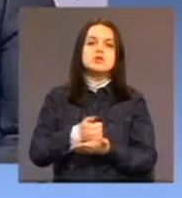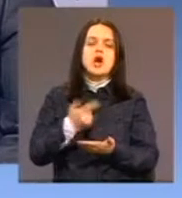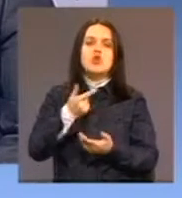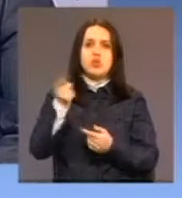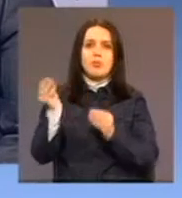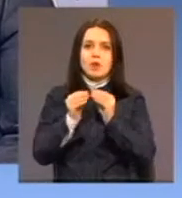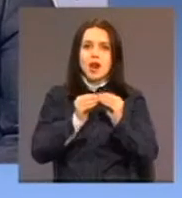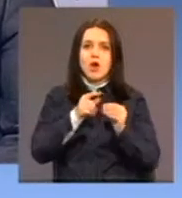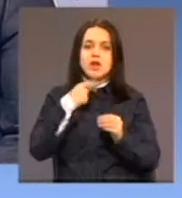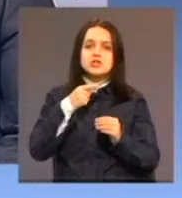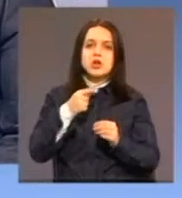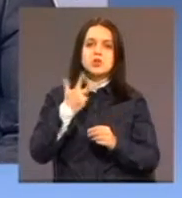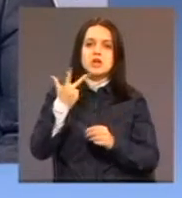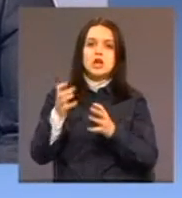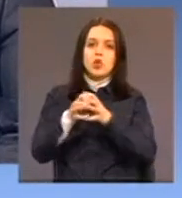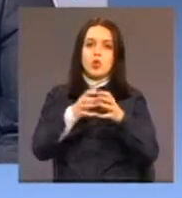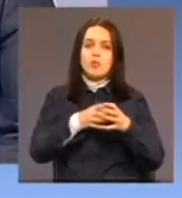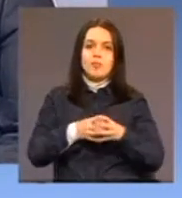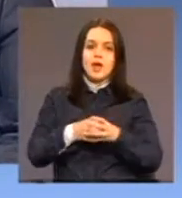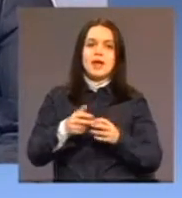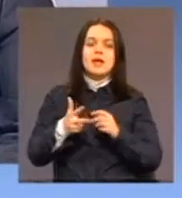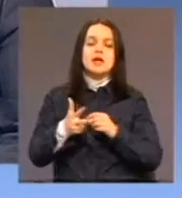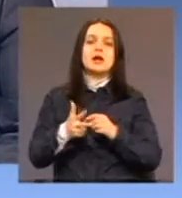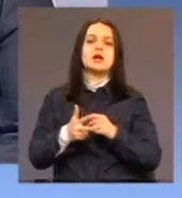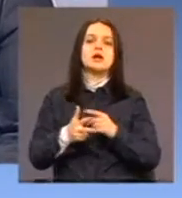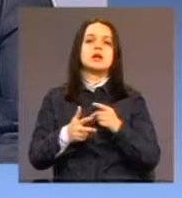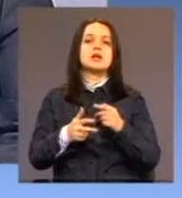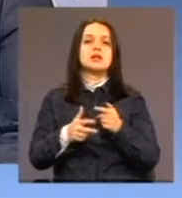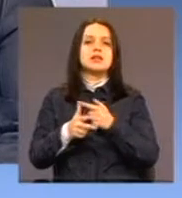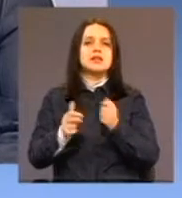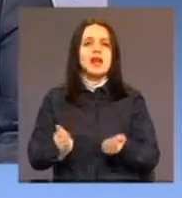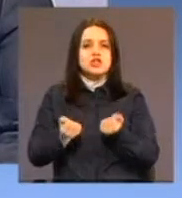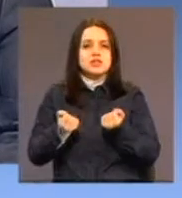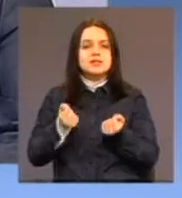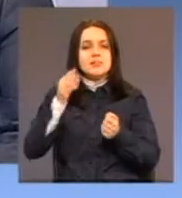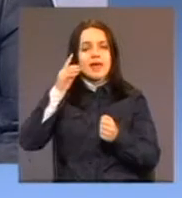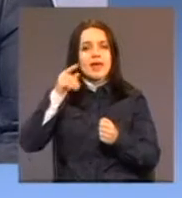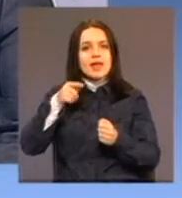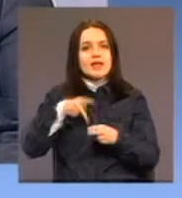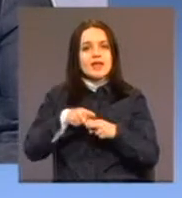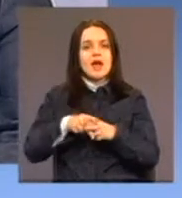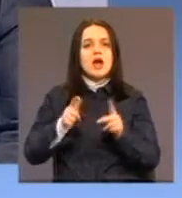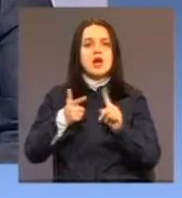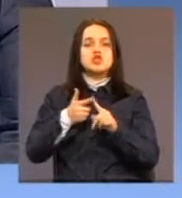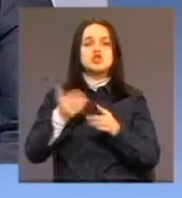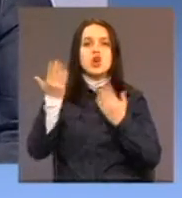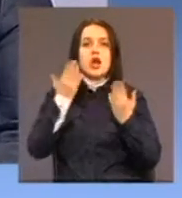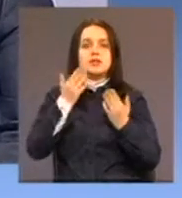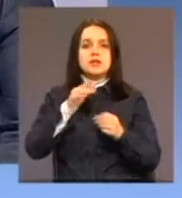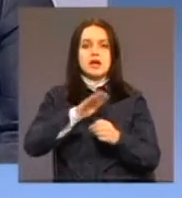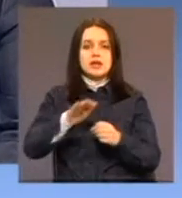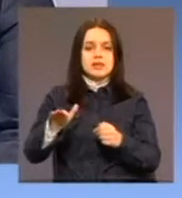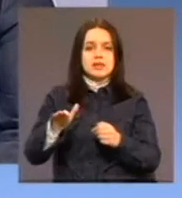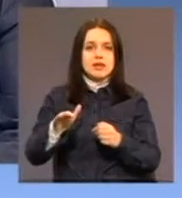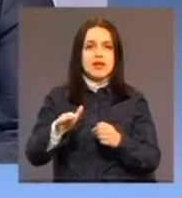rečeno, podijeljen u tri grupe. Grupu djece sa težim smetnjama, grupu školske djece, znači, koja pohađaju u radovnje škole dolaze